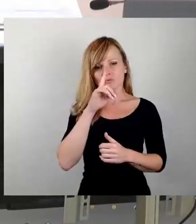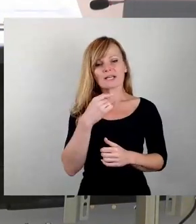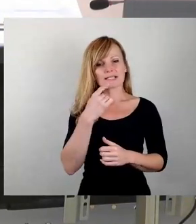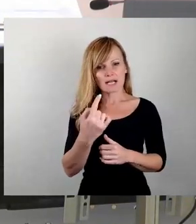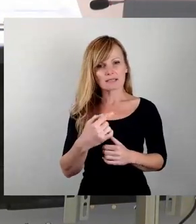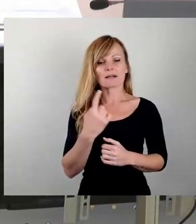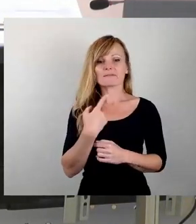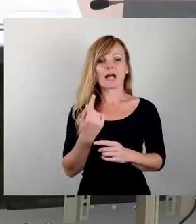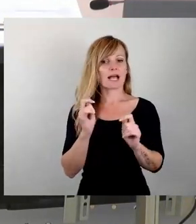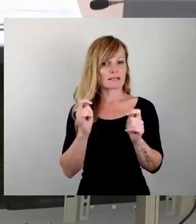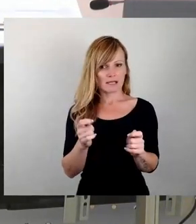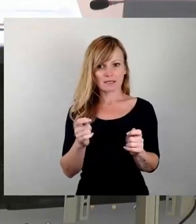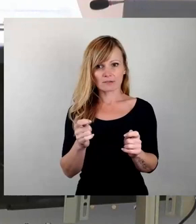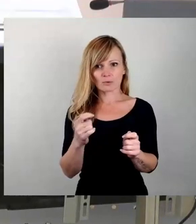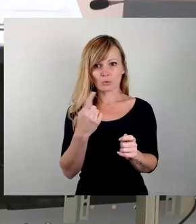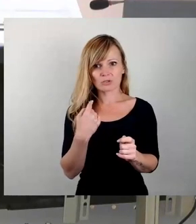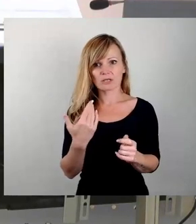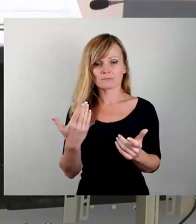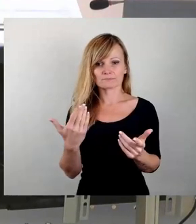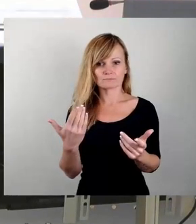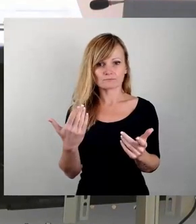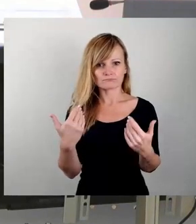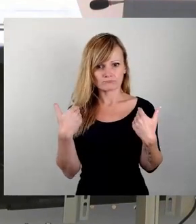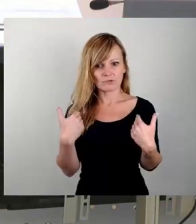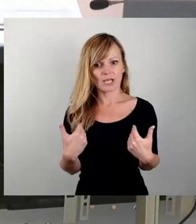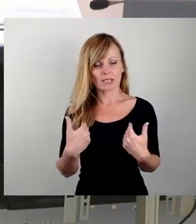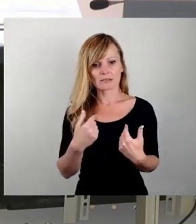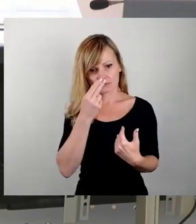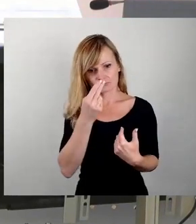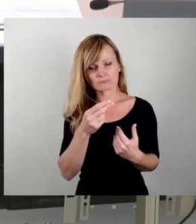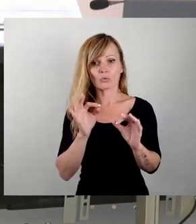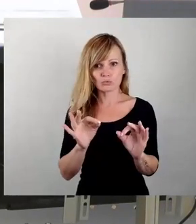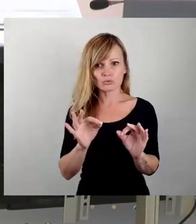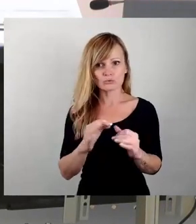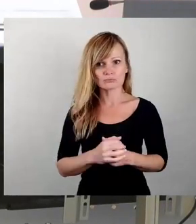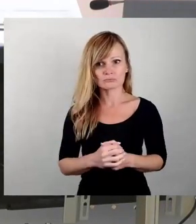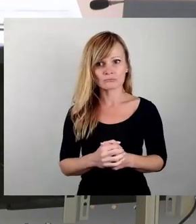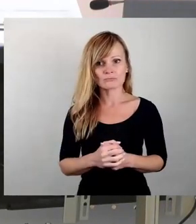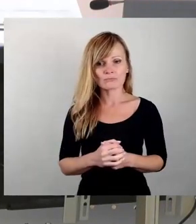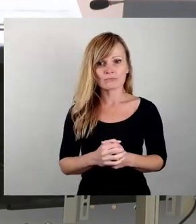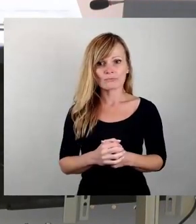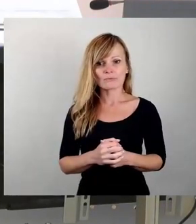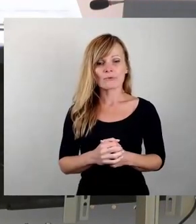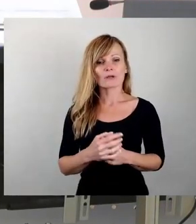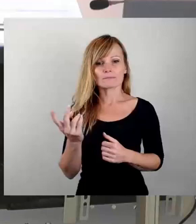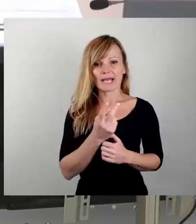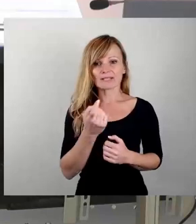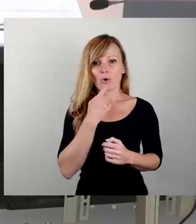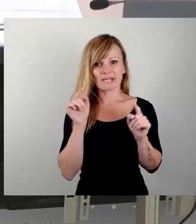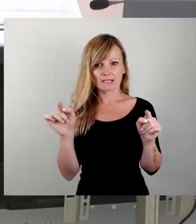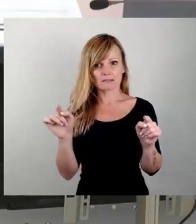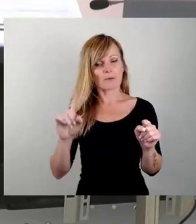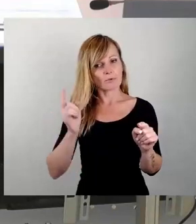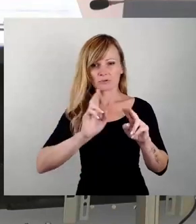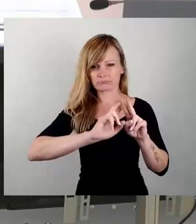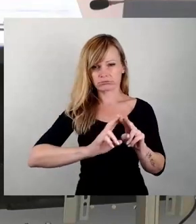Antrag unsererseits auch gut finden. An den beiden Objekten muss dringend was getan werden, so